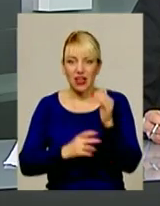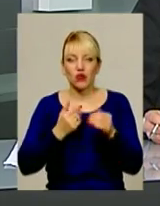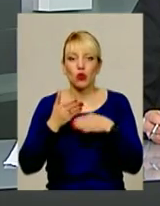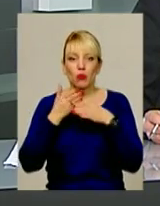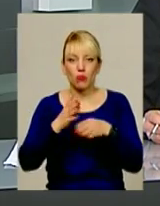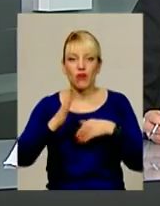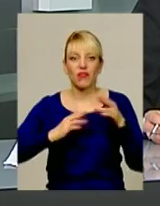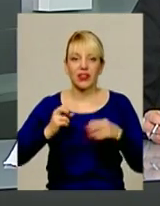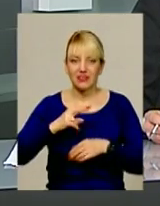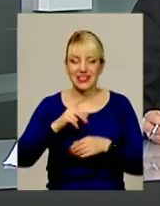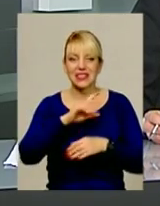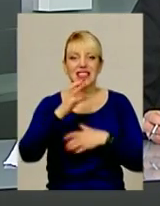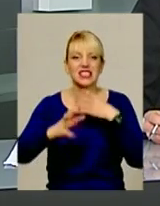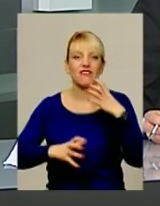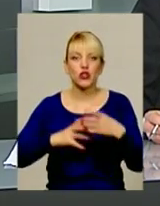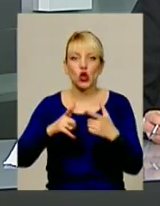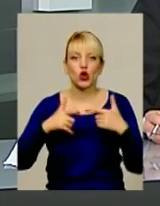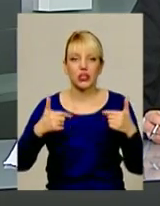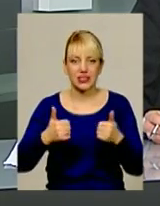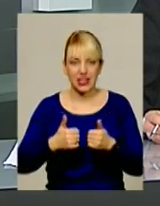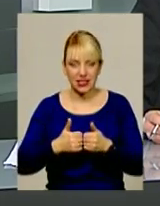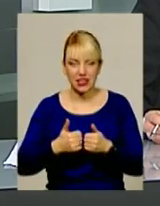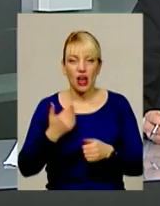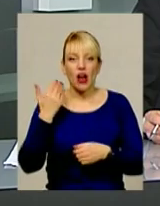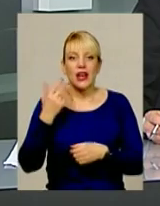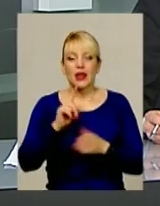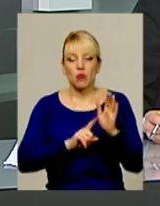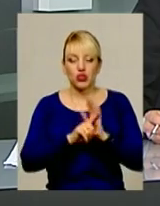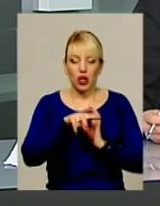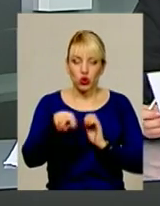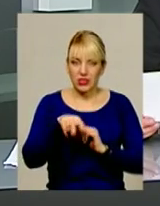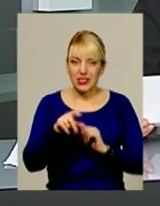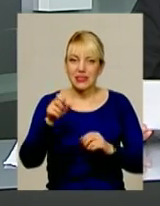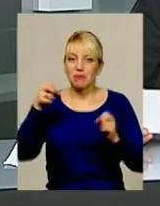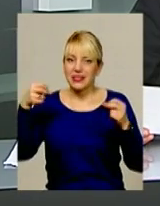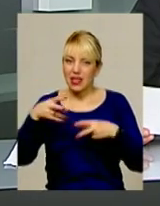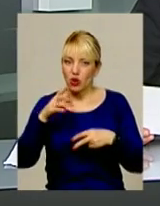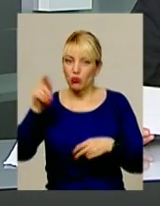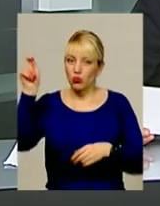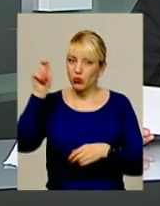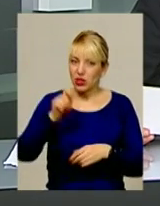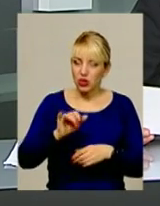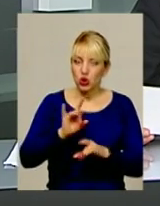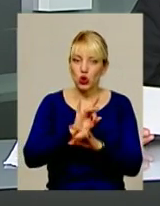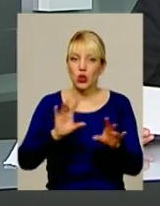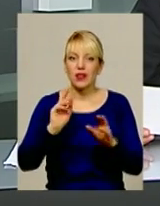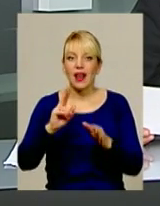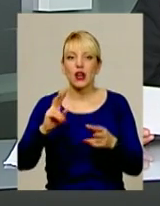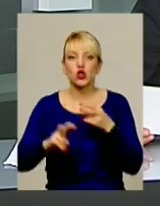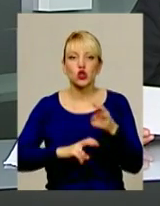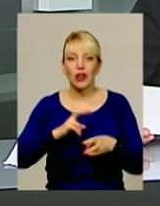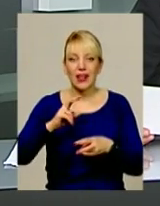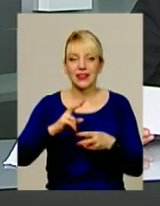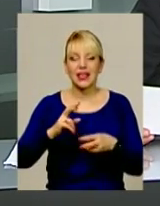організації FamilySearch. На початку листопада вони спеціально приїдуть до Хмельницького та розкажуть, як відшукати генеалогічну